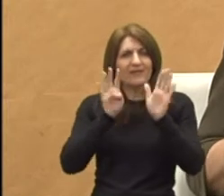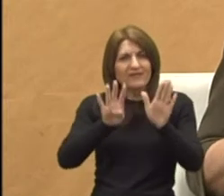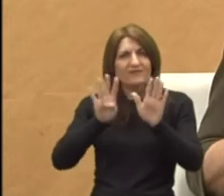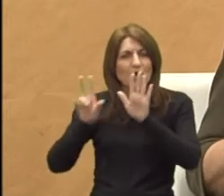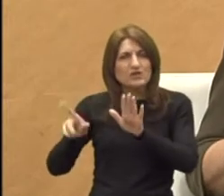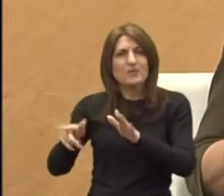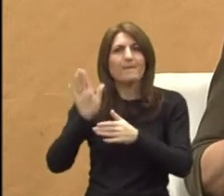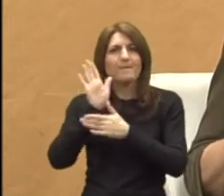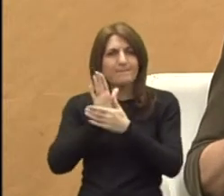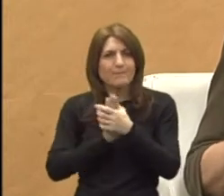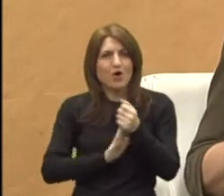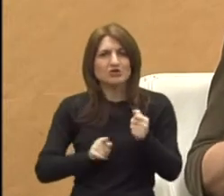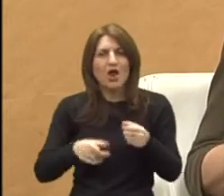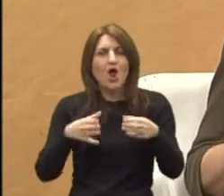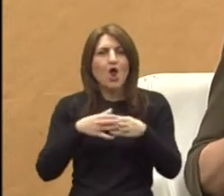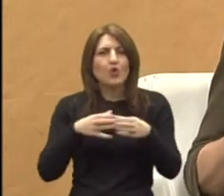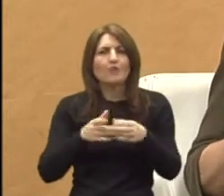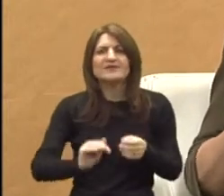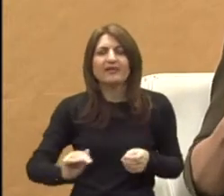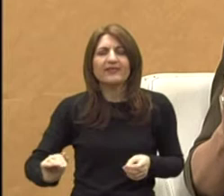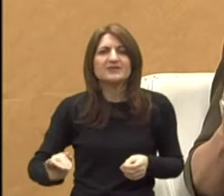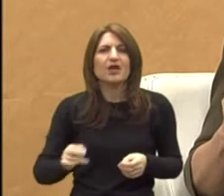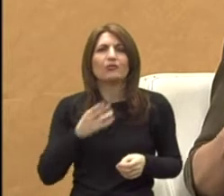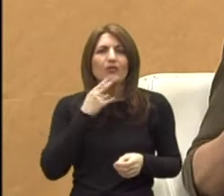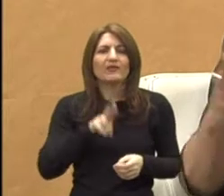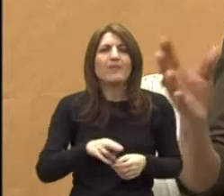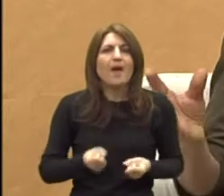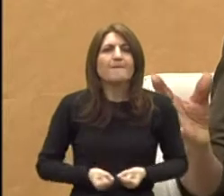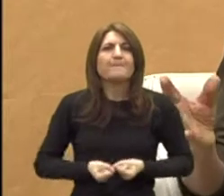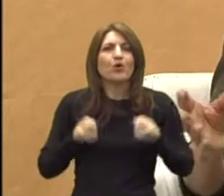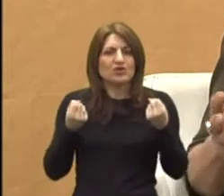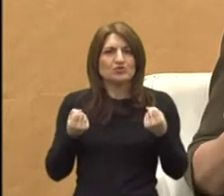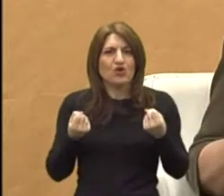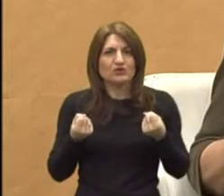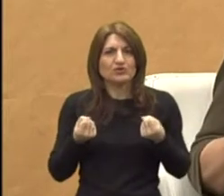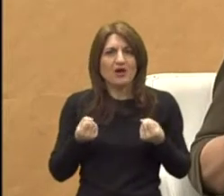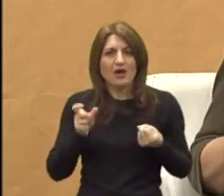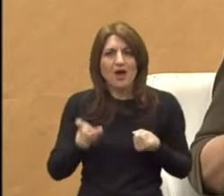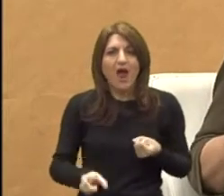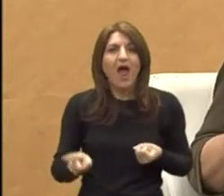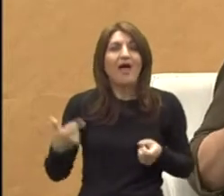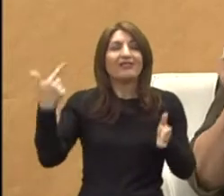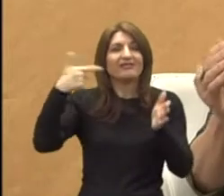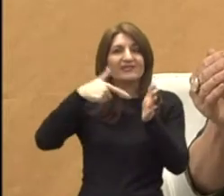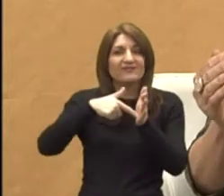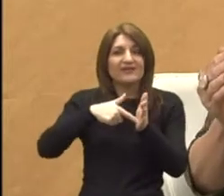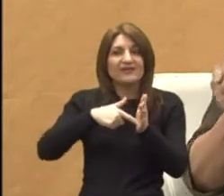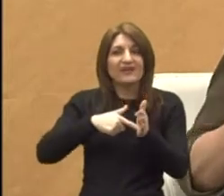krenuli sa skupinom za djecu sa teškoćama posebno, a 2002.